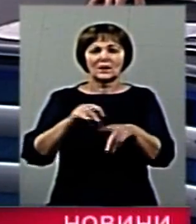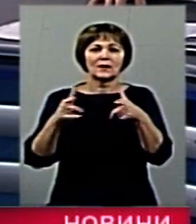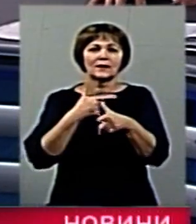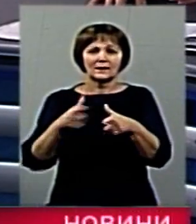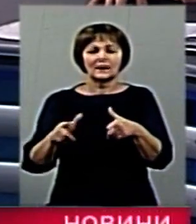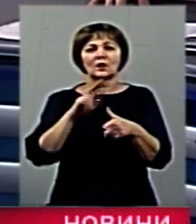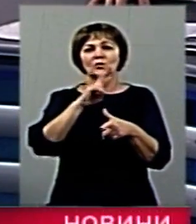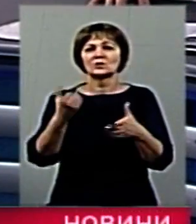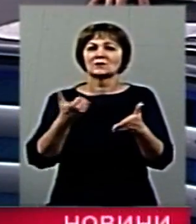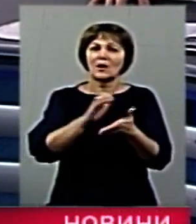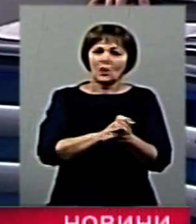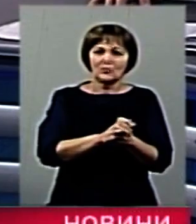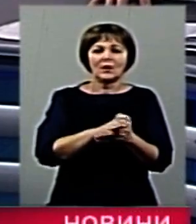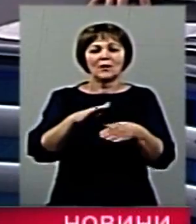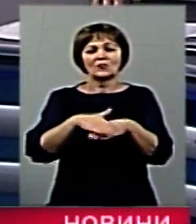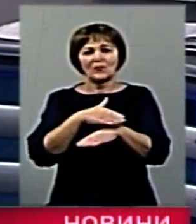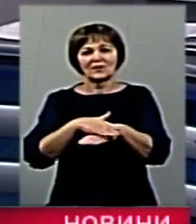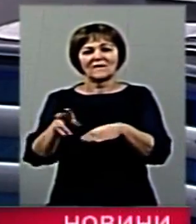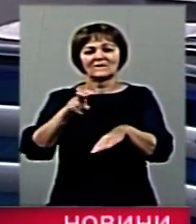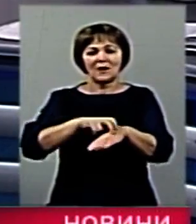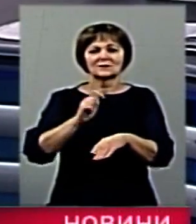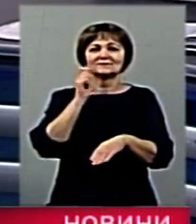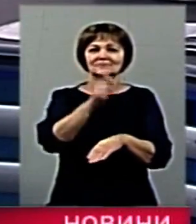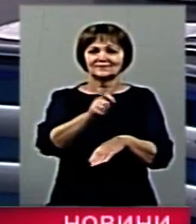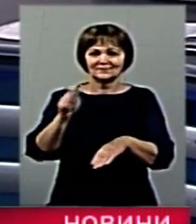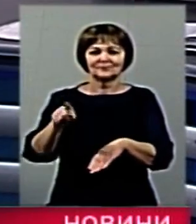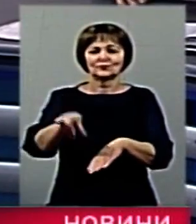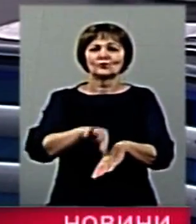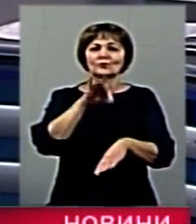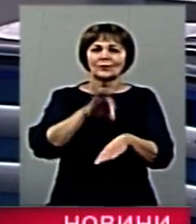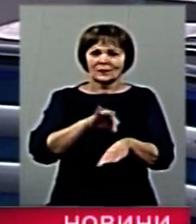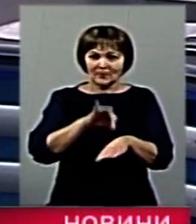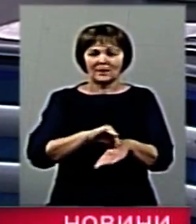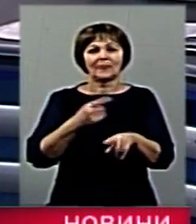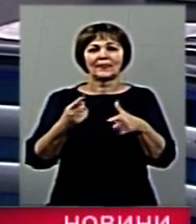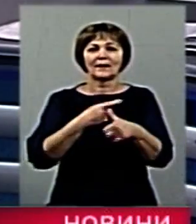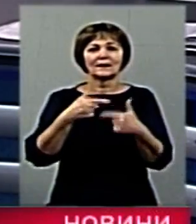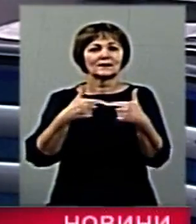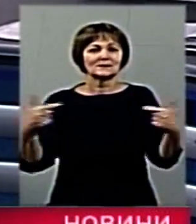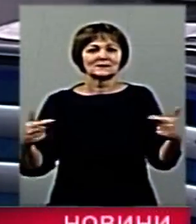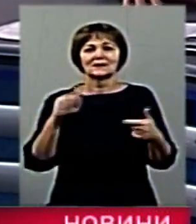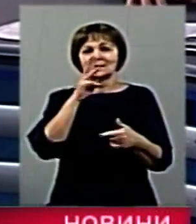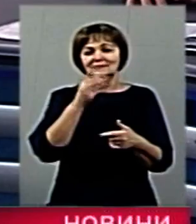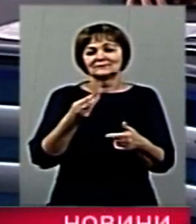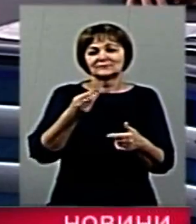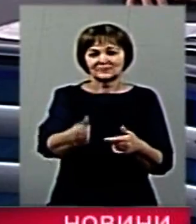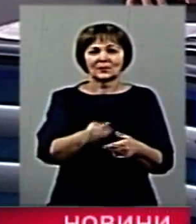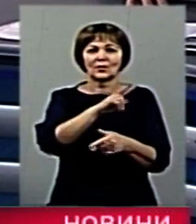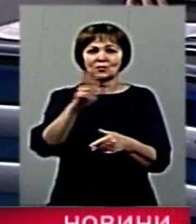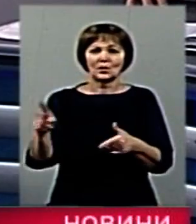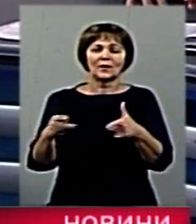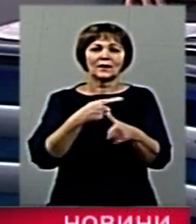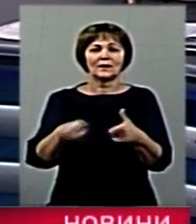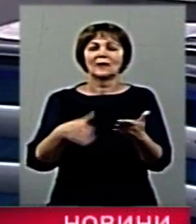або за знайомство, або за доброти лікаря виписували кран хворий, або за плату то робили,